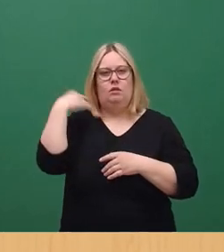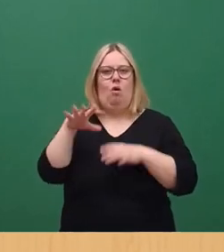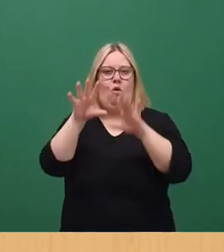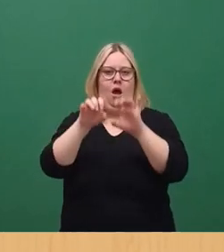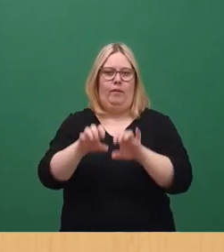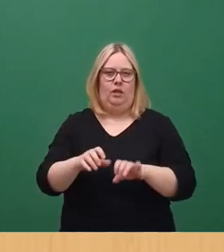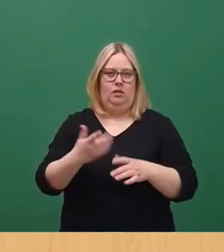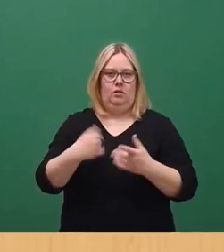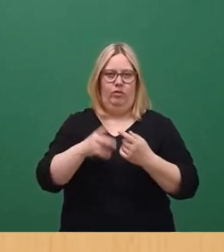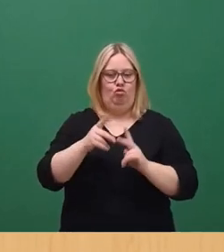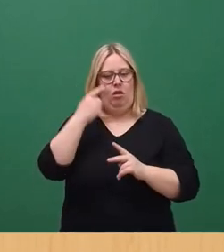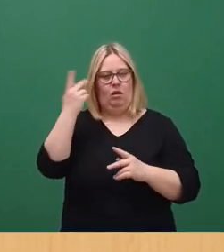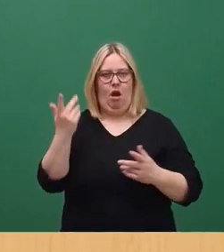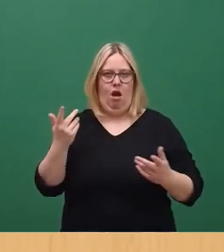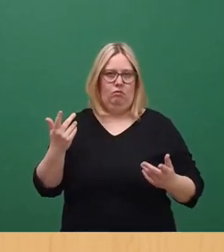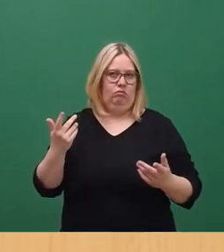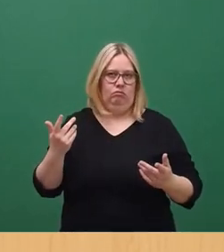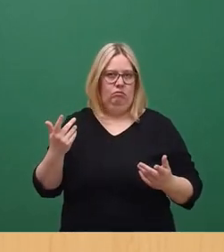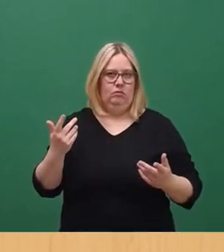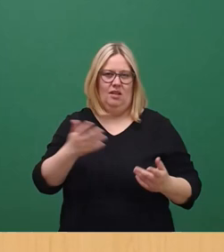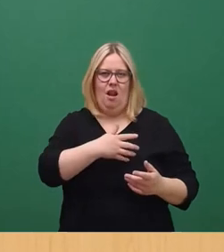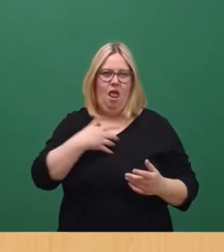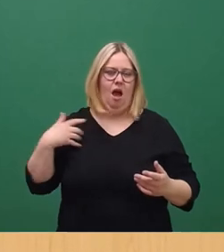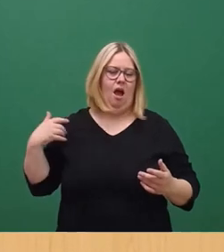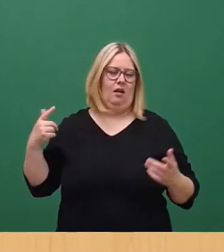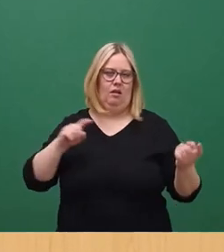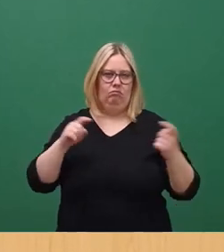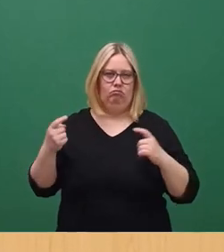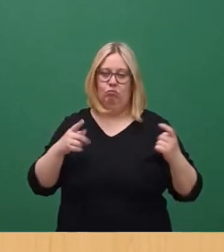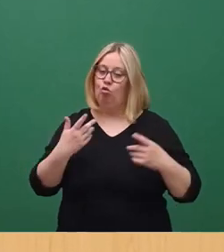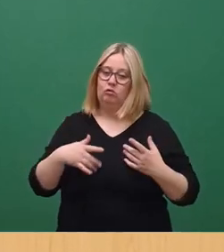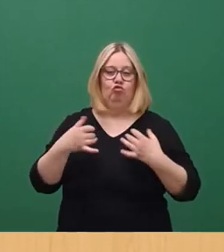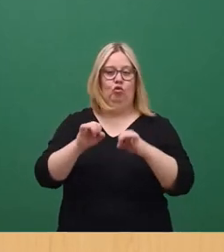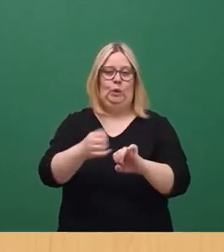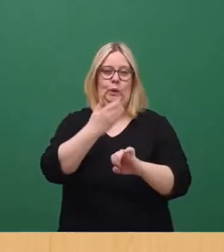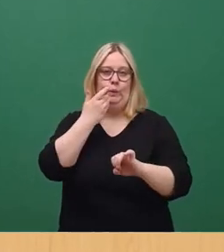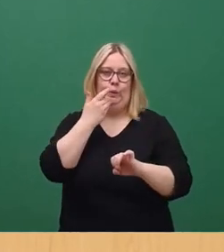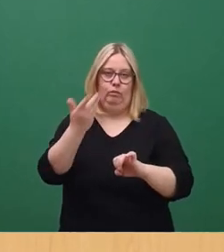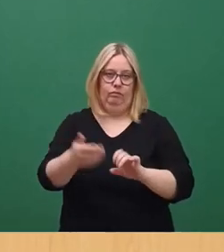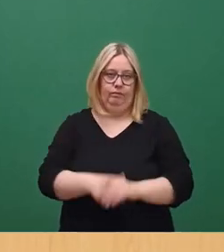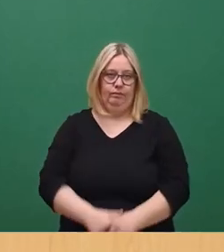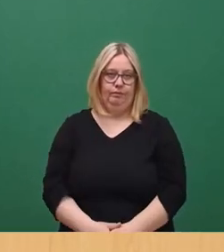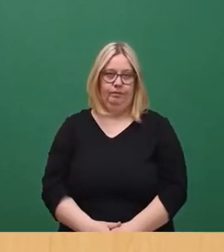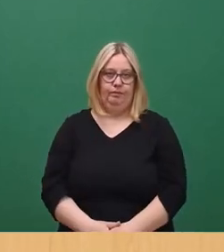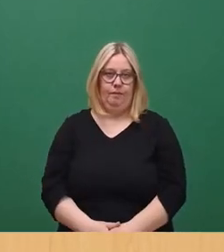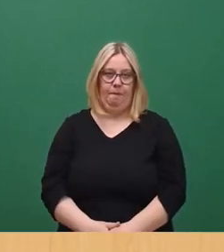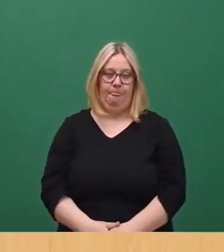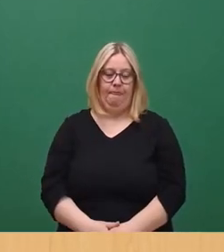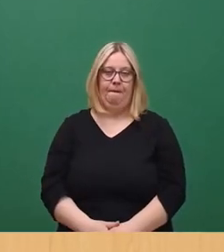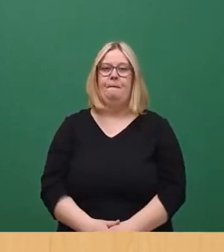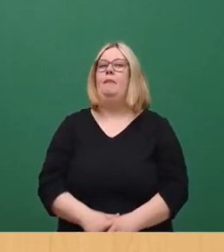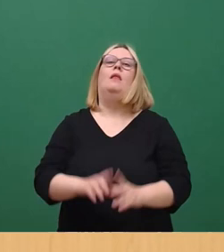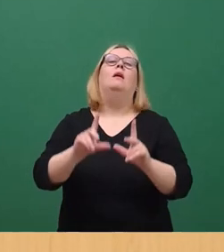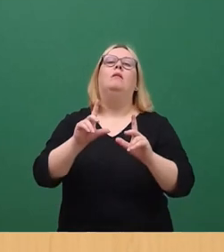Stelle im Stadtrat lange gerungen wurde, wurde eben nicht unter Denkmalschutz gestellt. Die Ergebnisse sind also